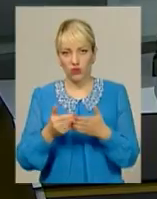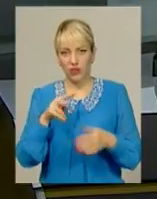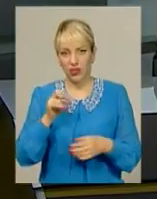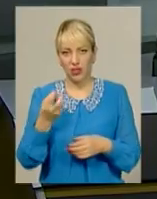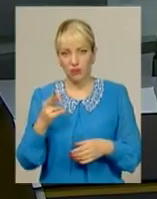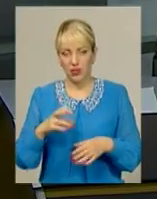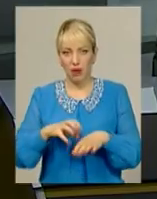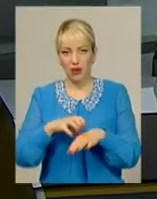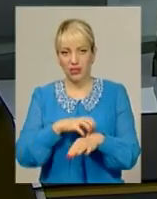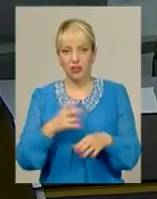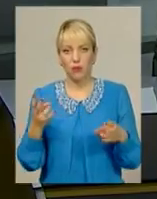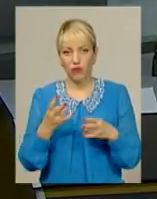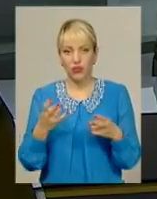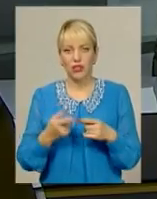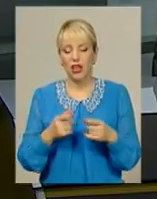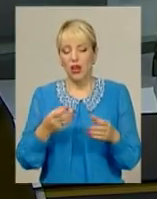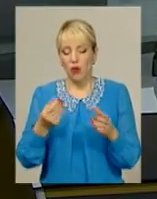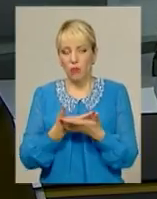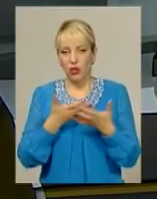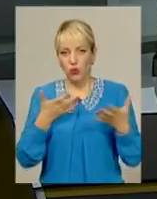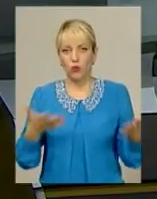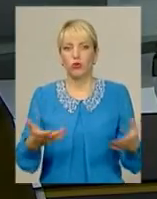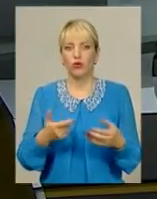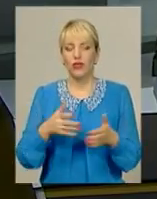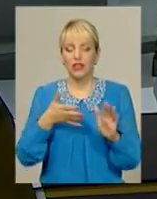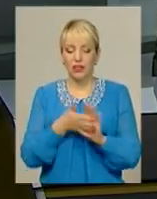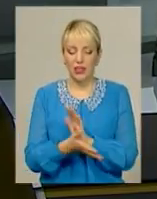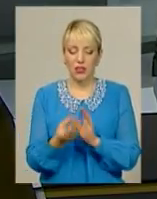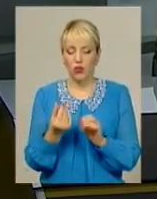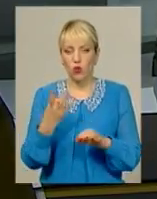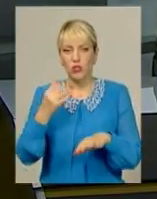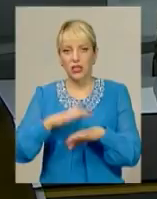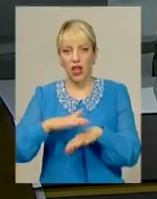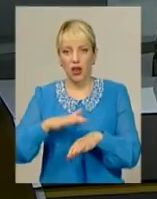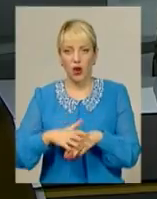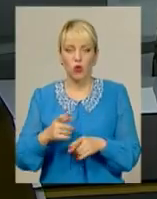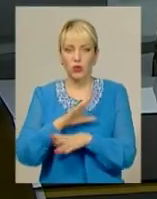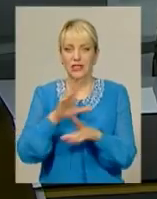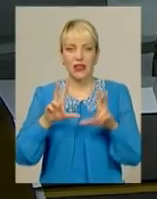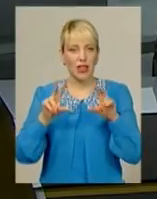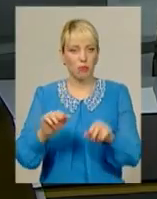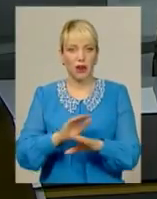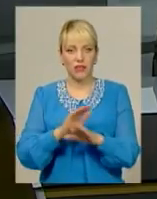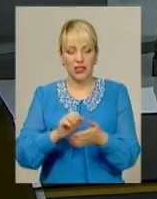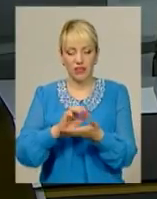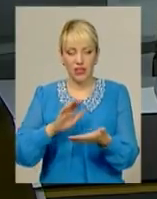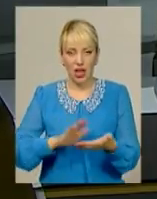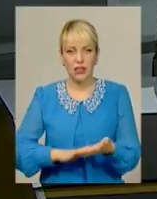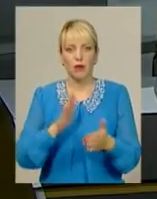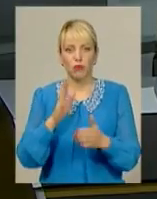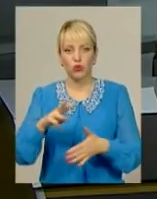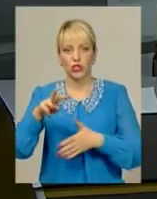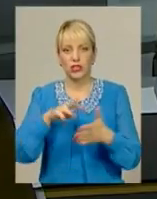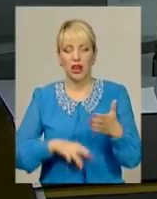партійці мають оприлюднювати витрати, надходження та кошти на рахунках. За неправдиві дані передбачаються велетенські штрафи та навіть